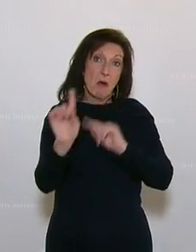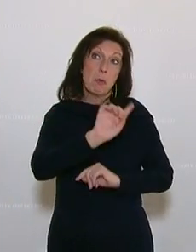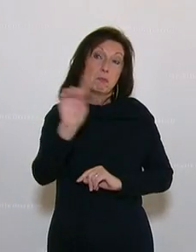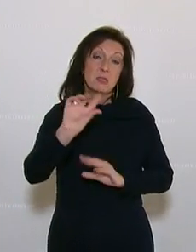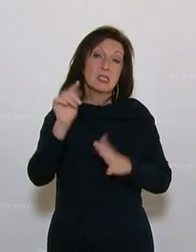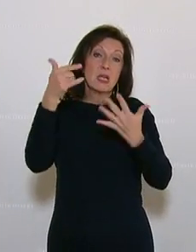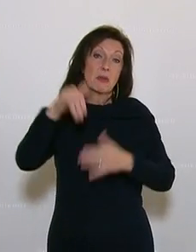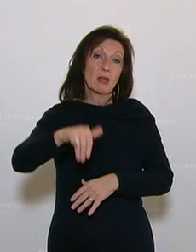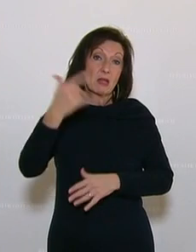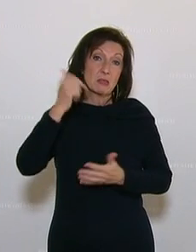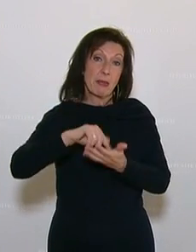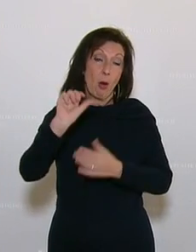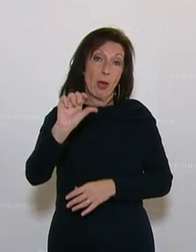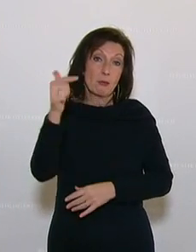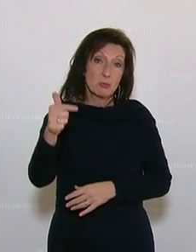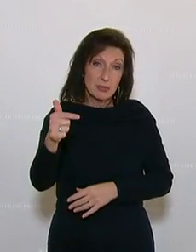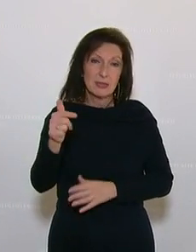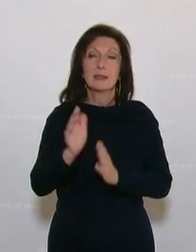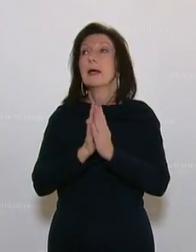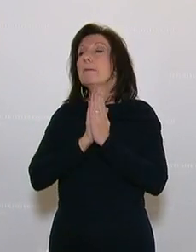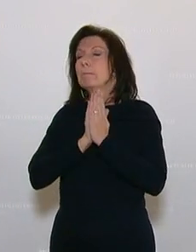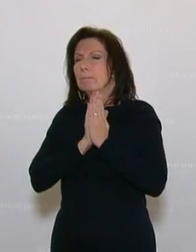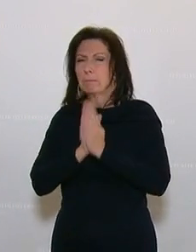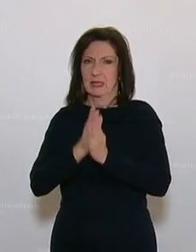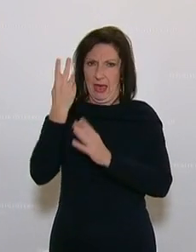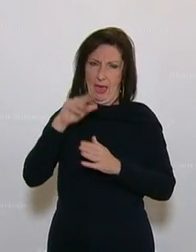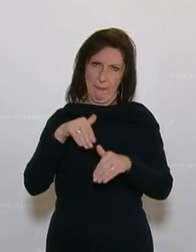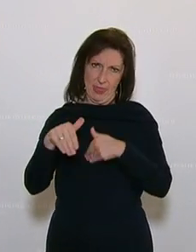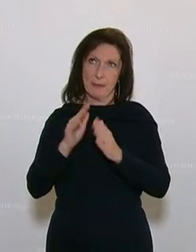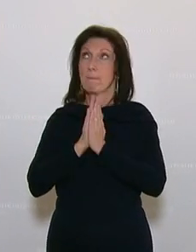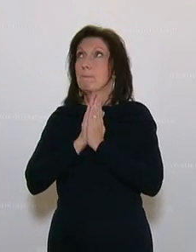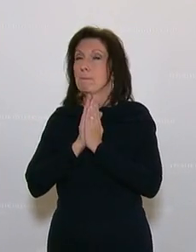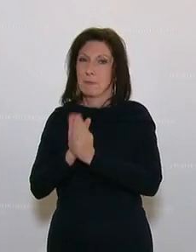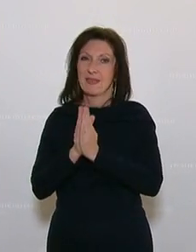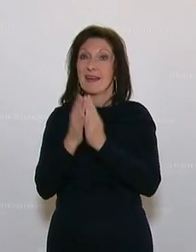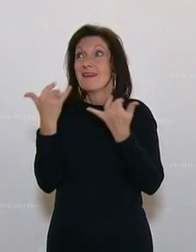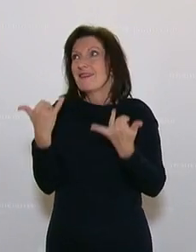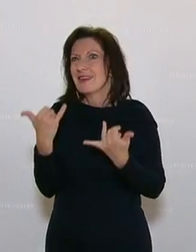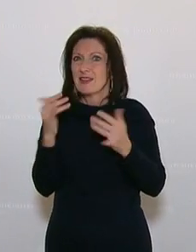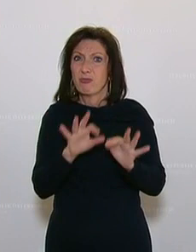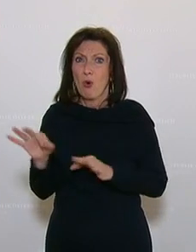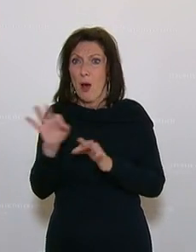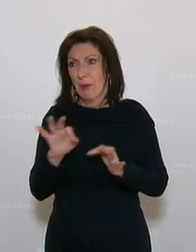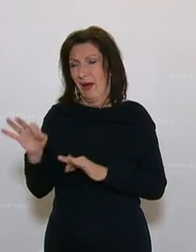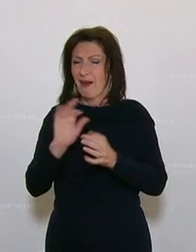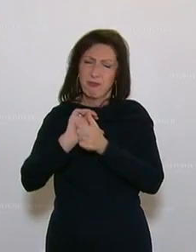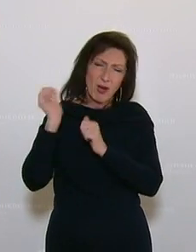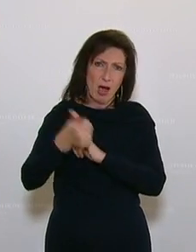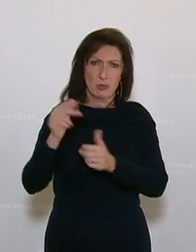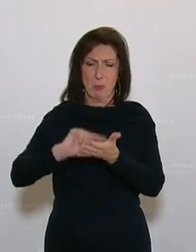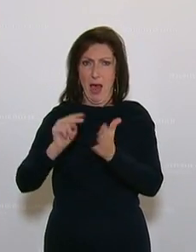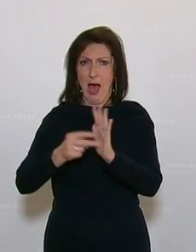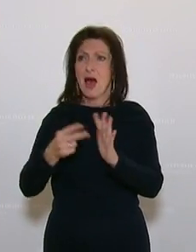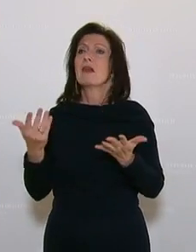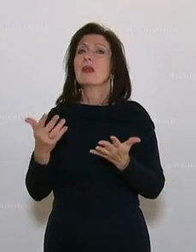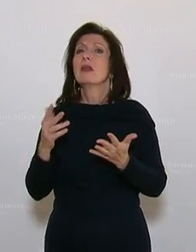2021. Und ich bitte Sie, Herr Minister, eindringlich schaffen Sie jetzt Planungssicherheit, Planungssicherheit planen Sie voraus für die Zeit nach